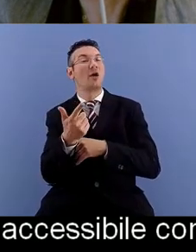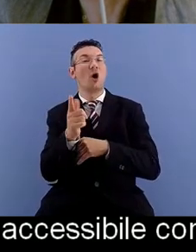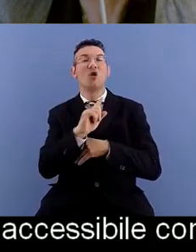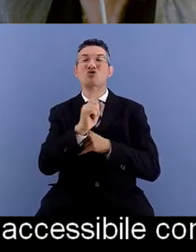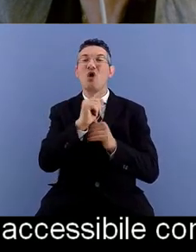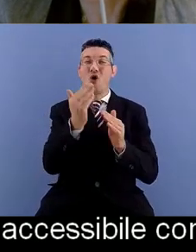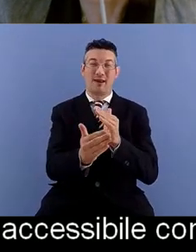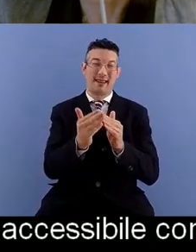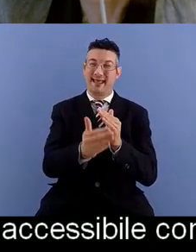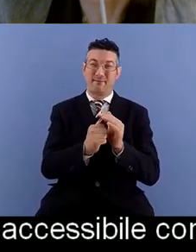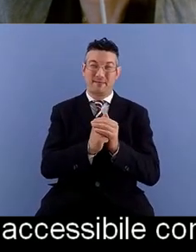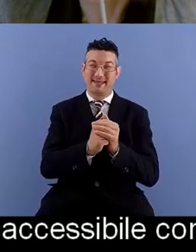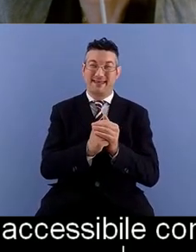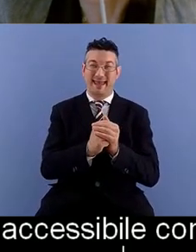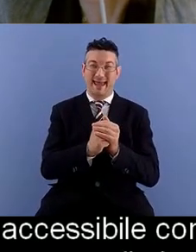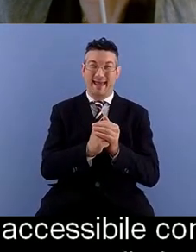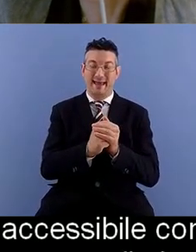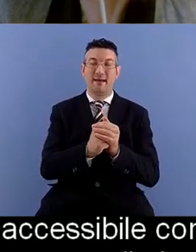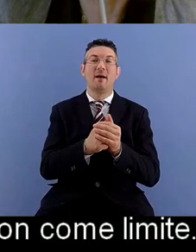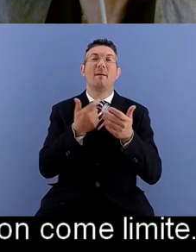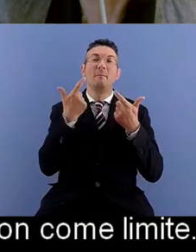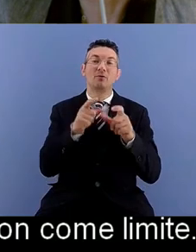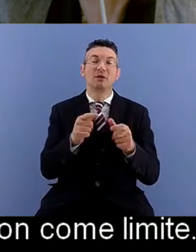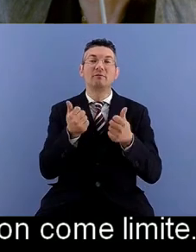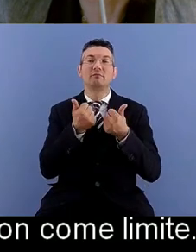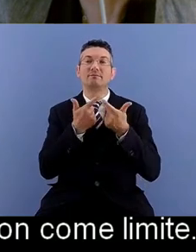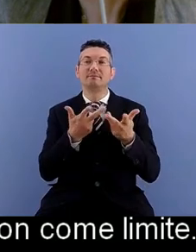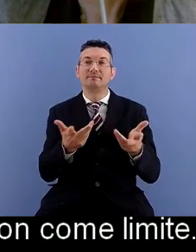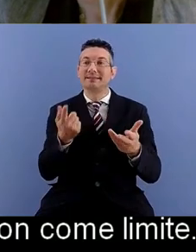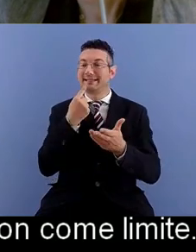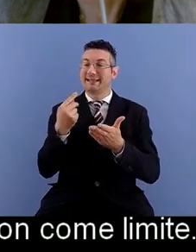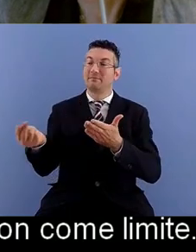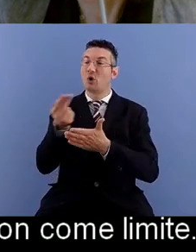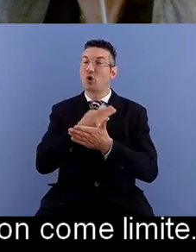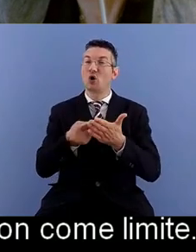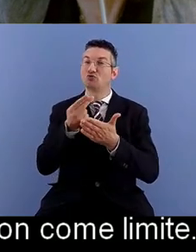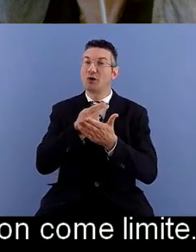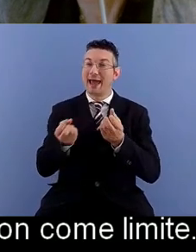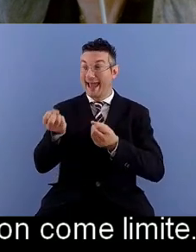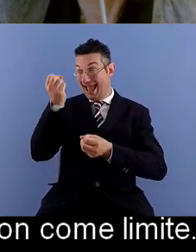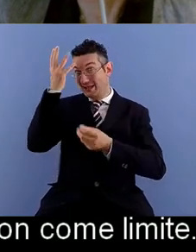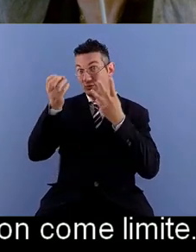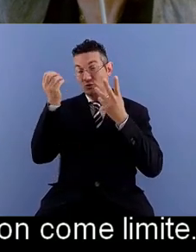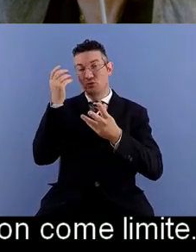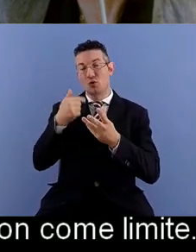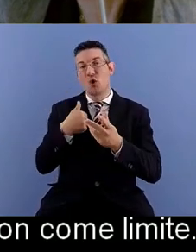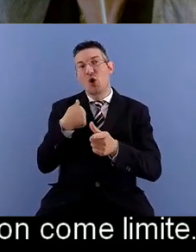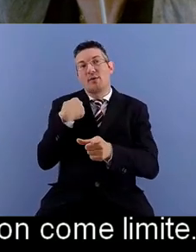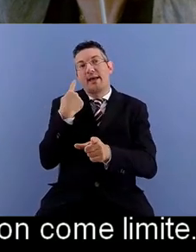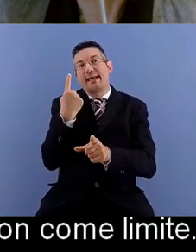spesso per i progettisti il fatto di dover